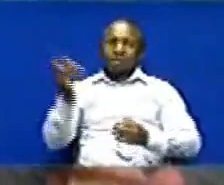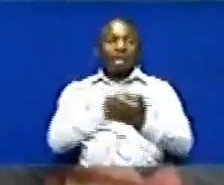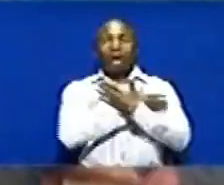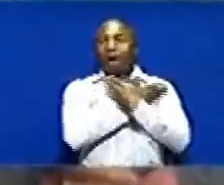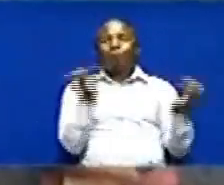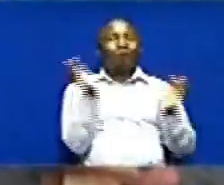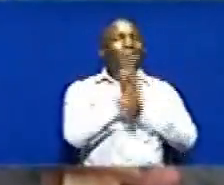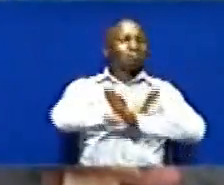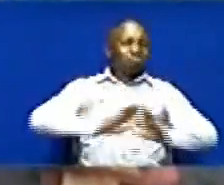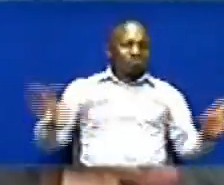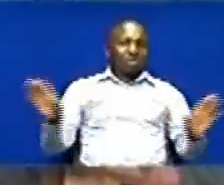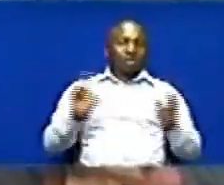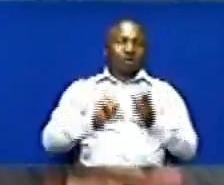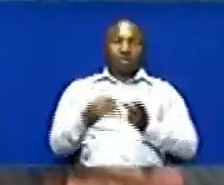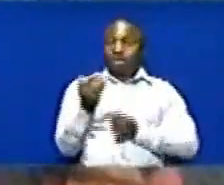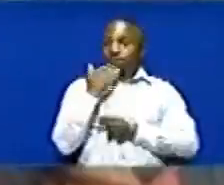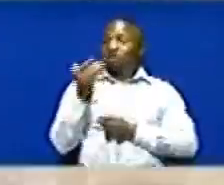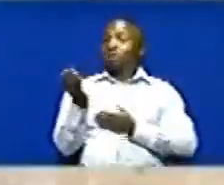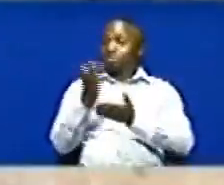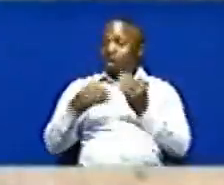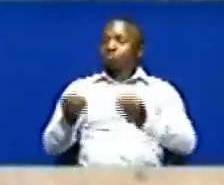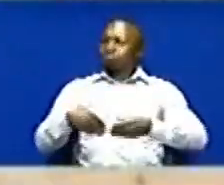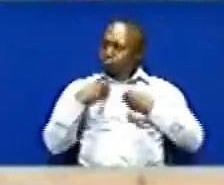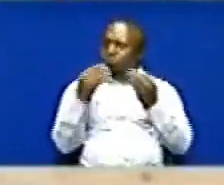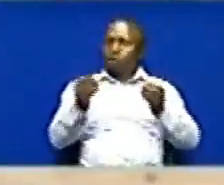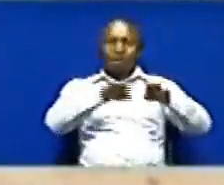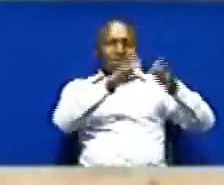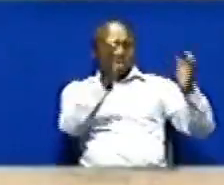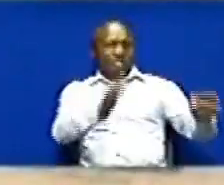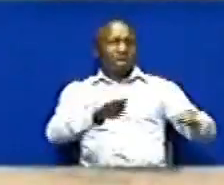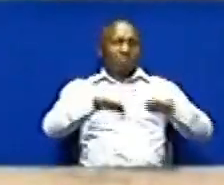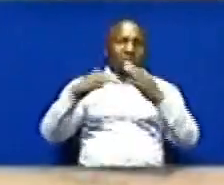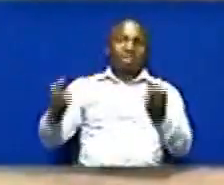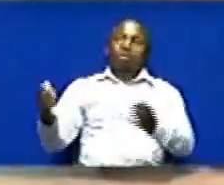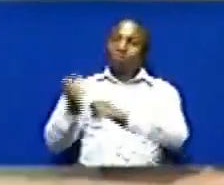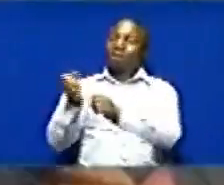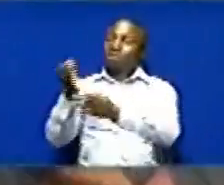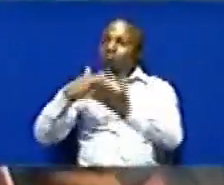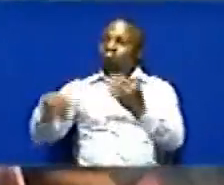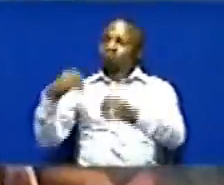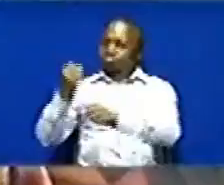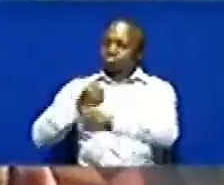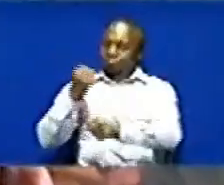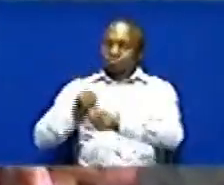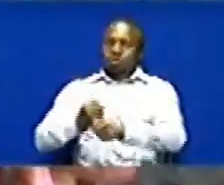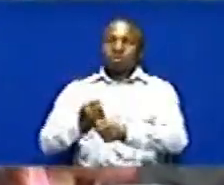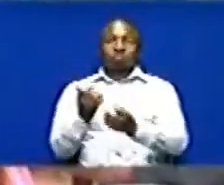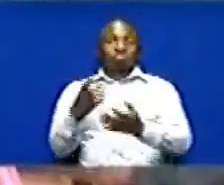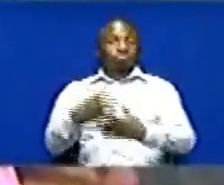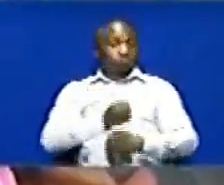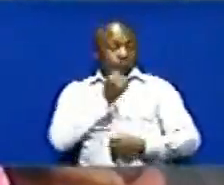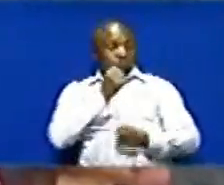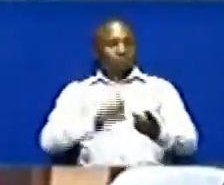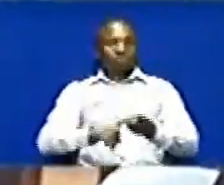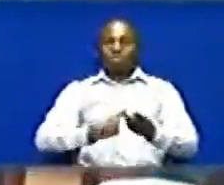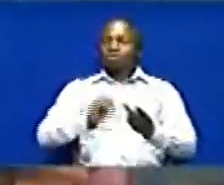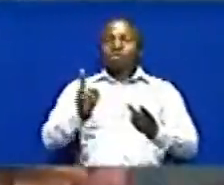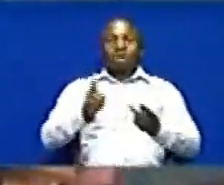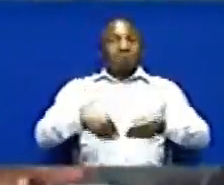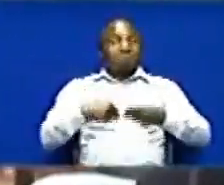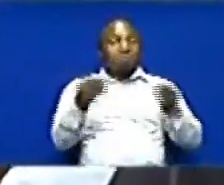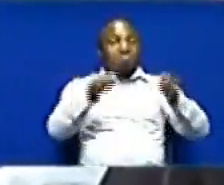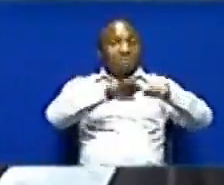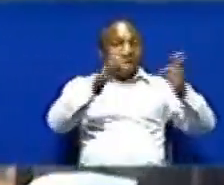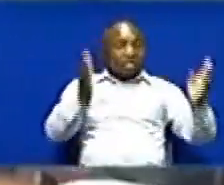kamisa Angala wale Waweze kupatiwe zile meza Waweze kupata na wawo Kile kidombo chakweza kwa nufaisha Wasipatiwe